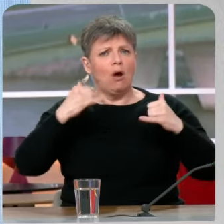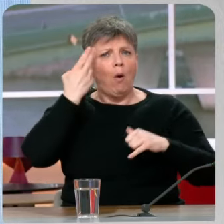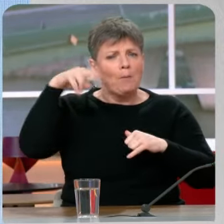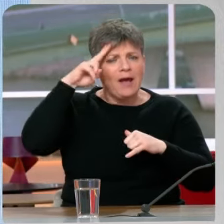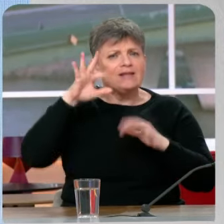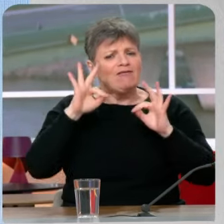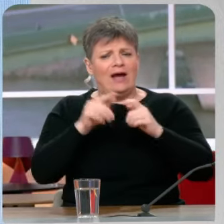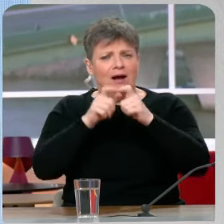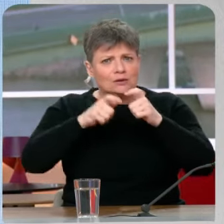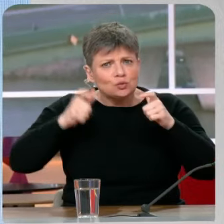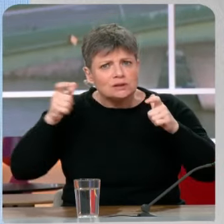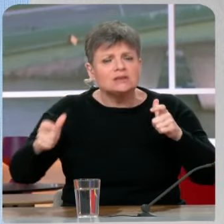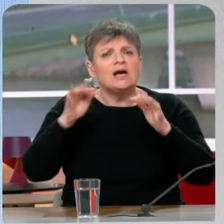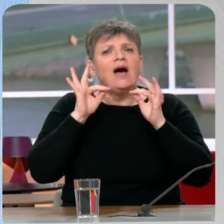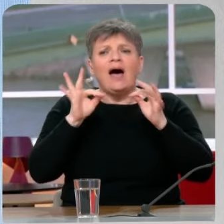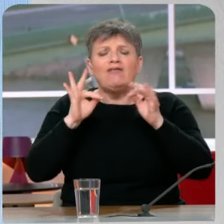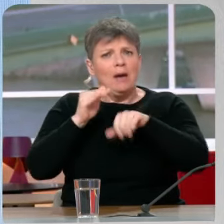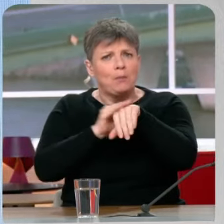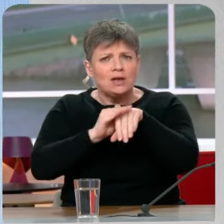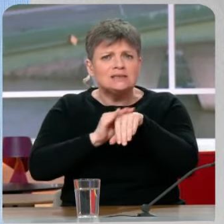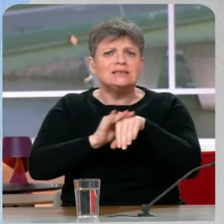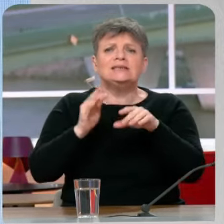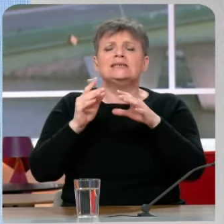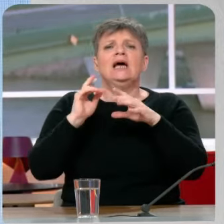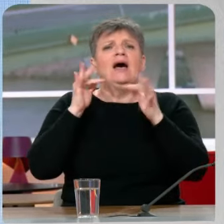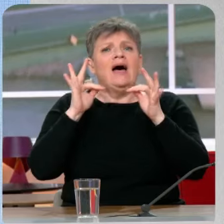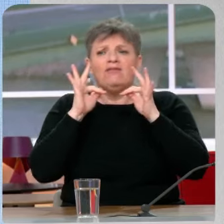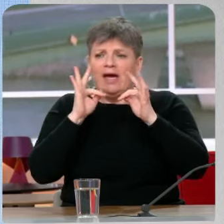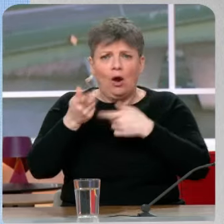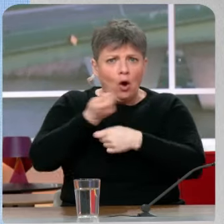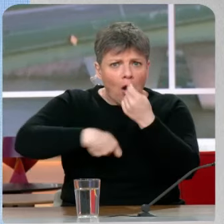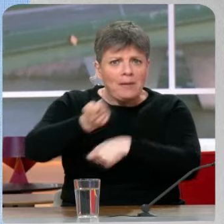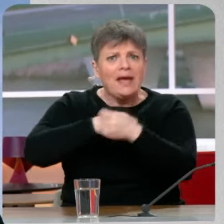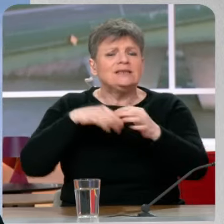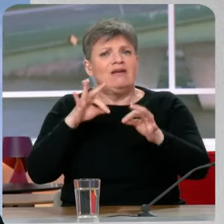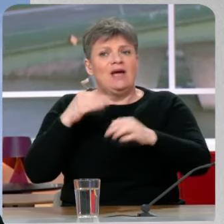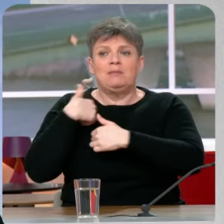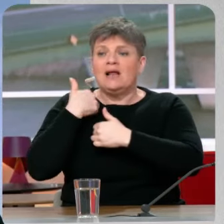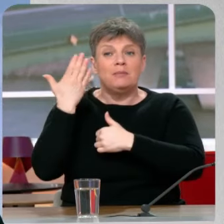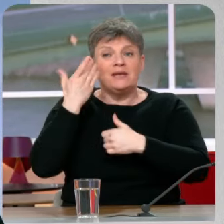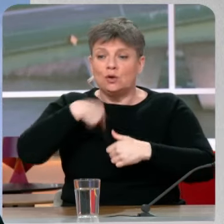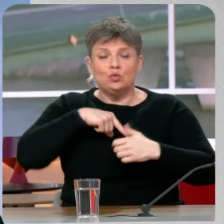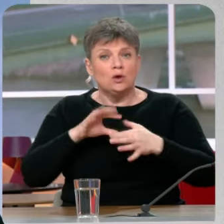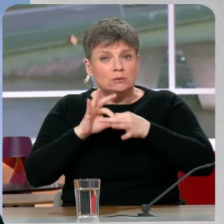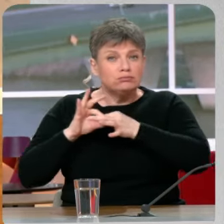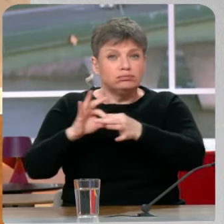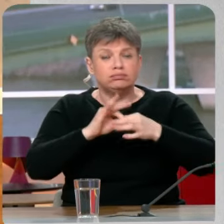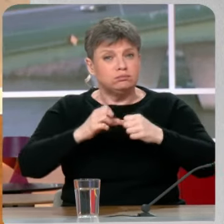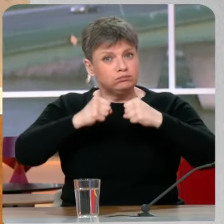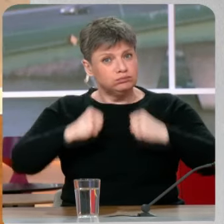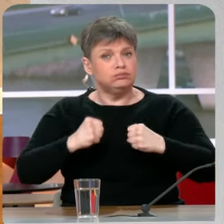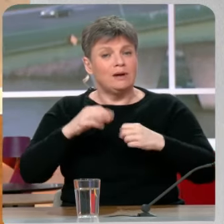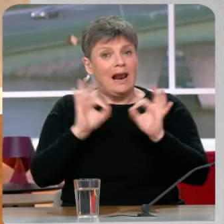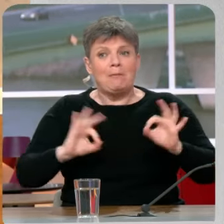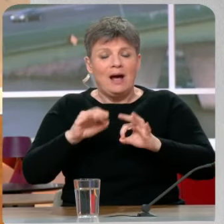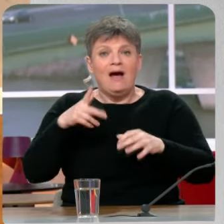puissance géopolitique, puissance commerciale, puissance militaire, soit on disparaîtra de la carte. Mais comment convaincre les opinions